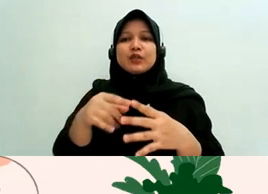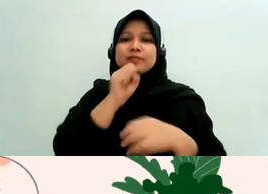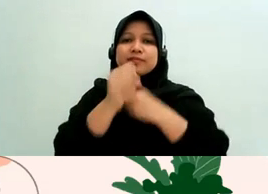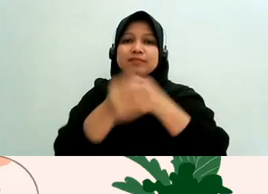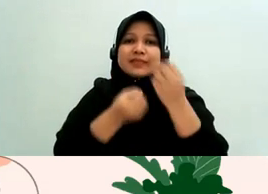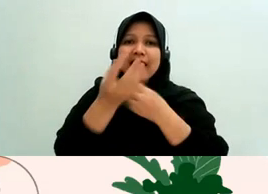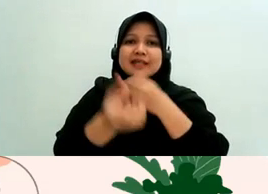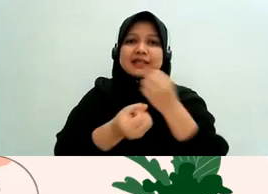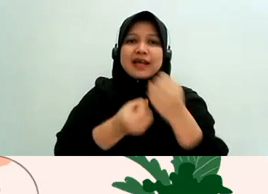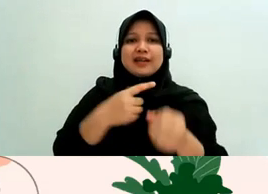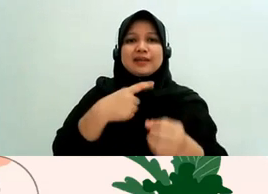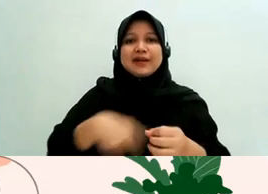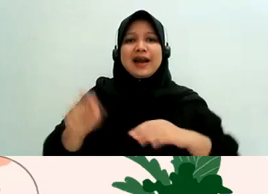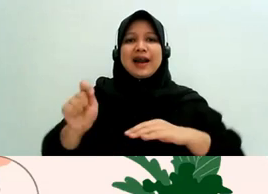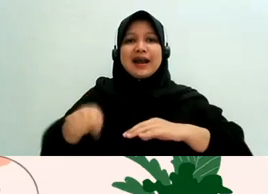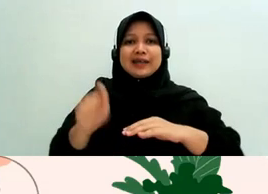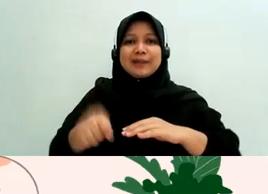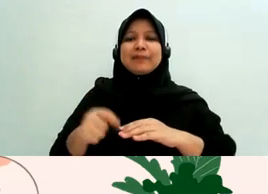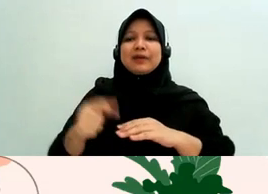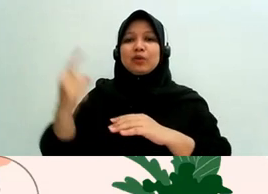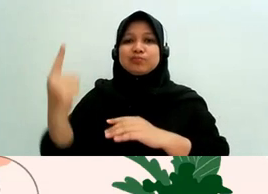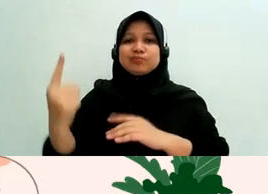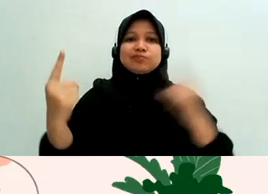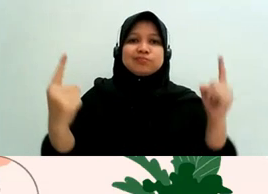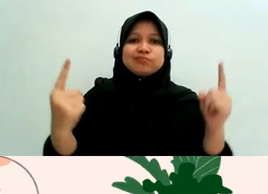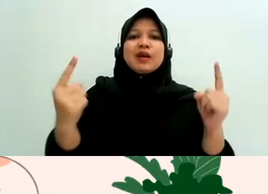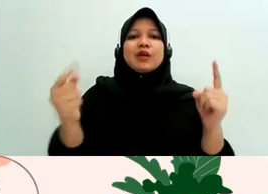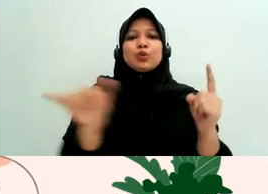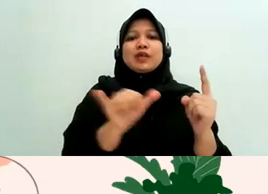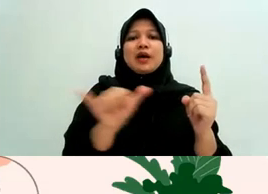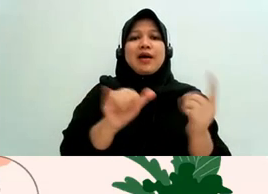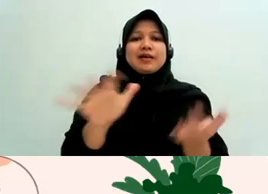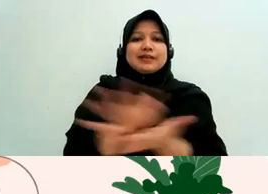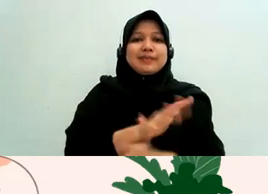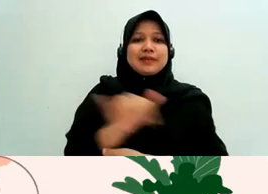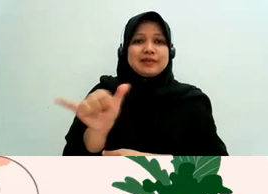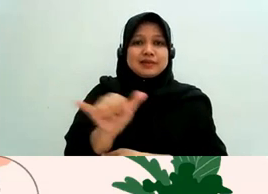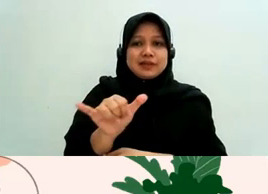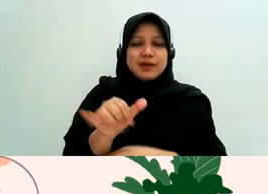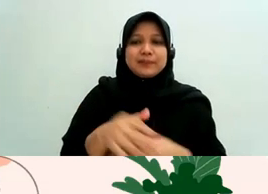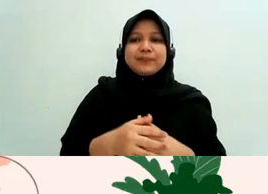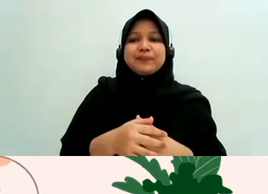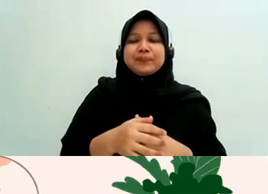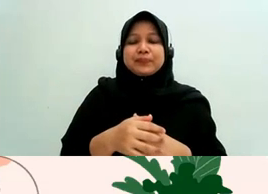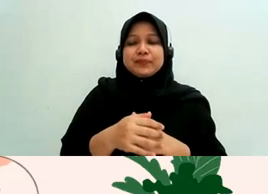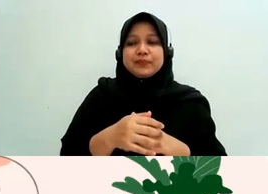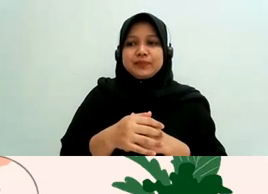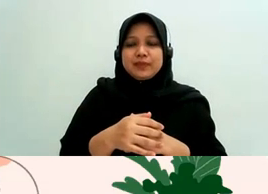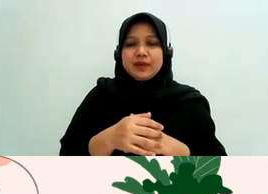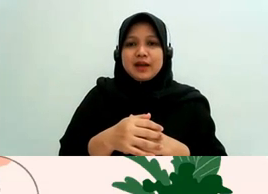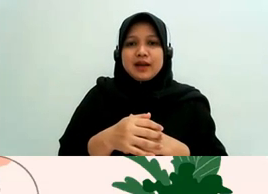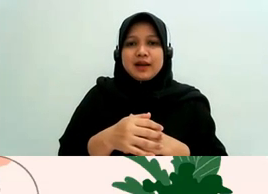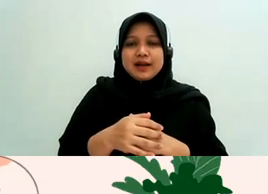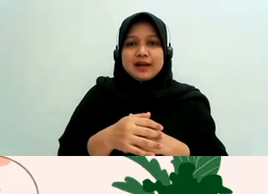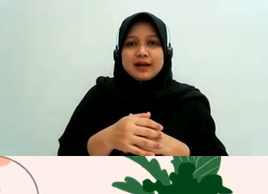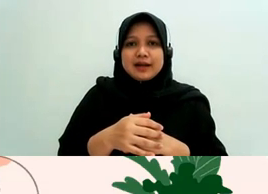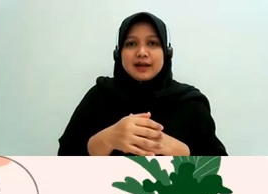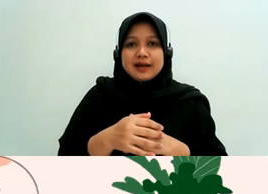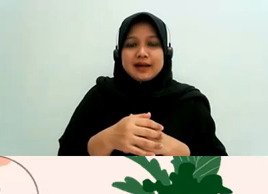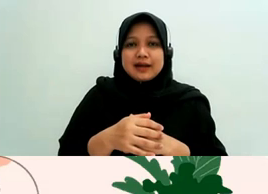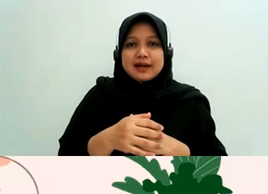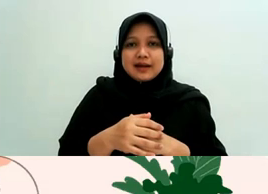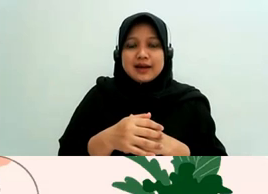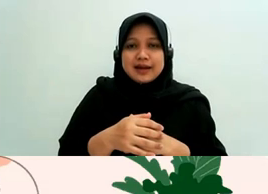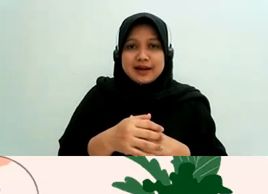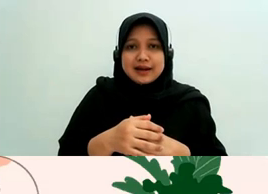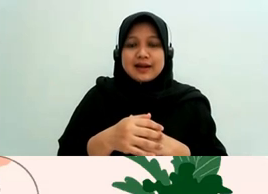untuk peradilan perdata dan itu juga akan ada prinsip-prinsip yang serupa yang harus